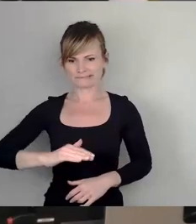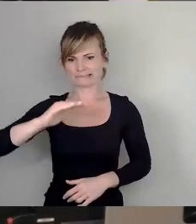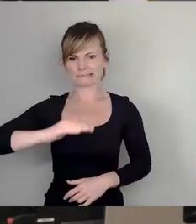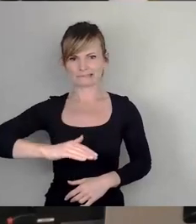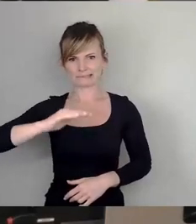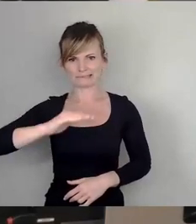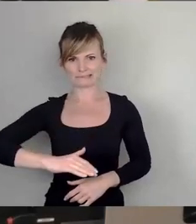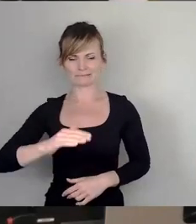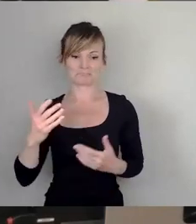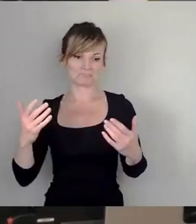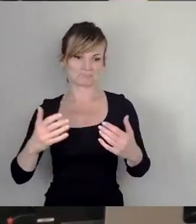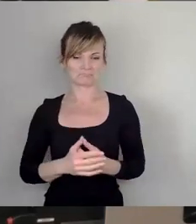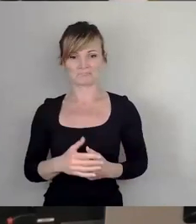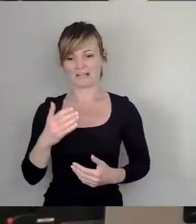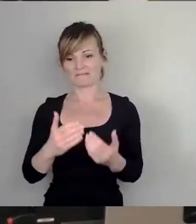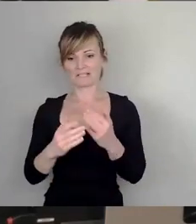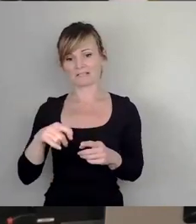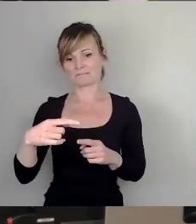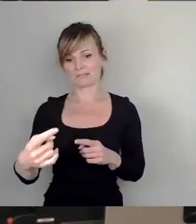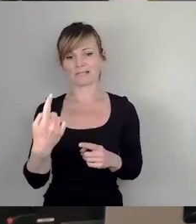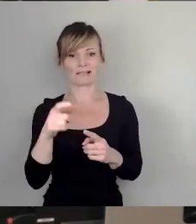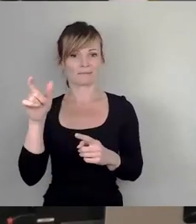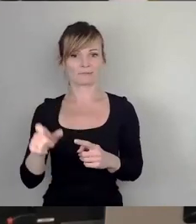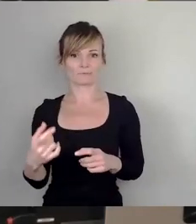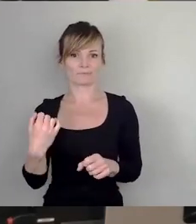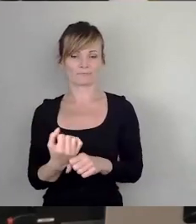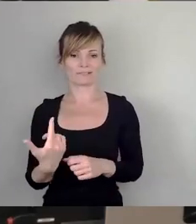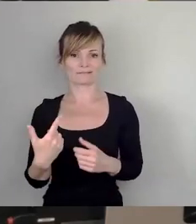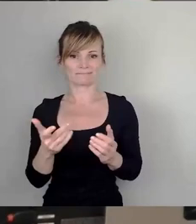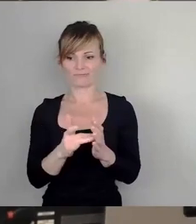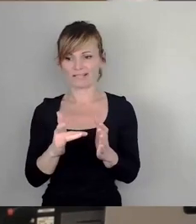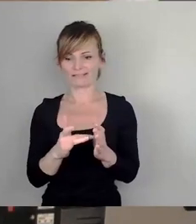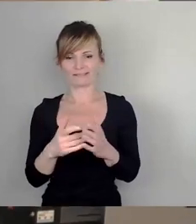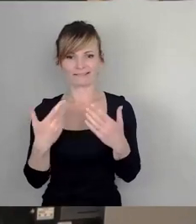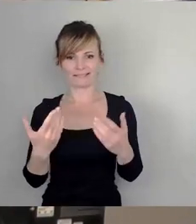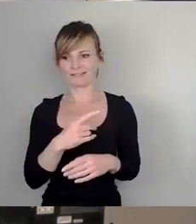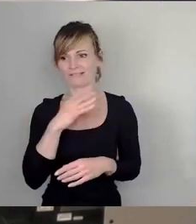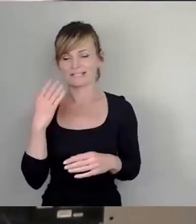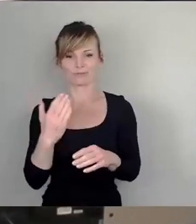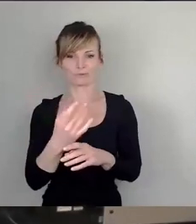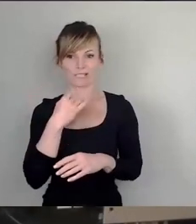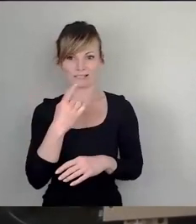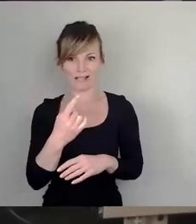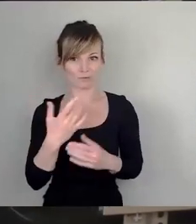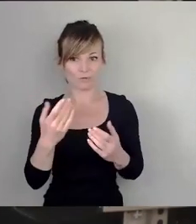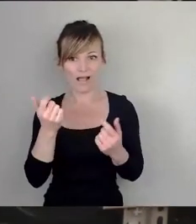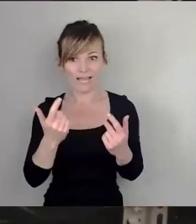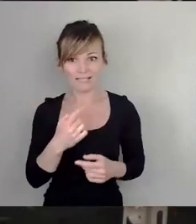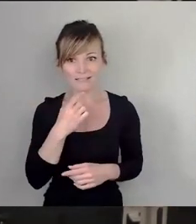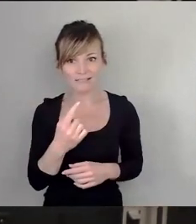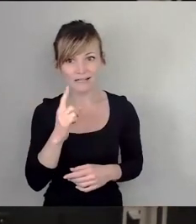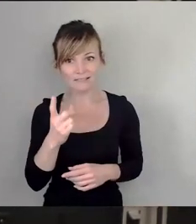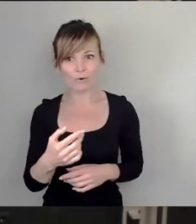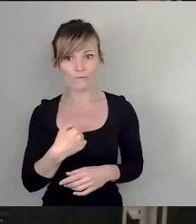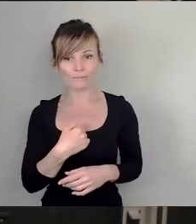demnächst jemand anderes, weil das ist, wie viele das gesagt haben, oder einige, auch von mir